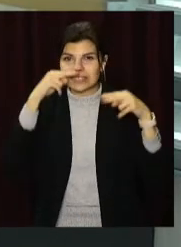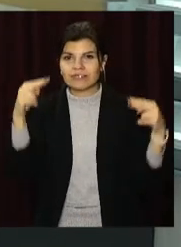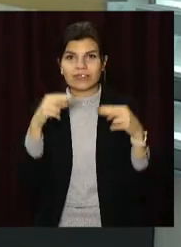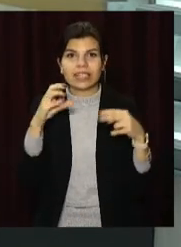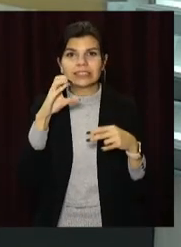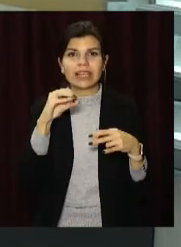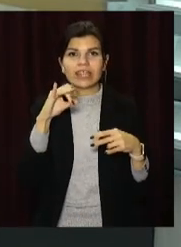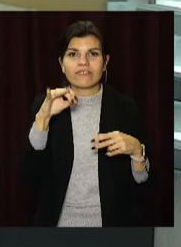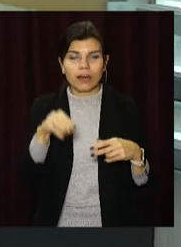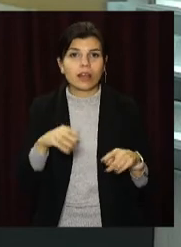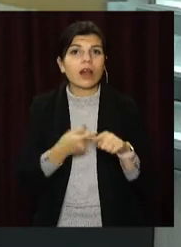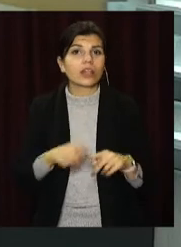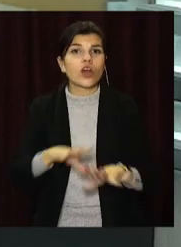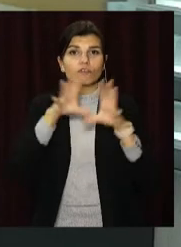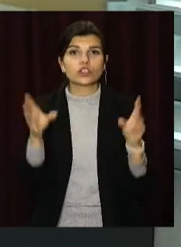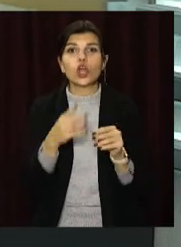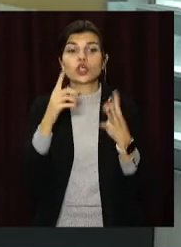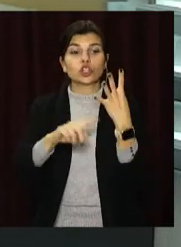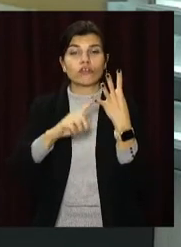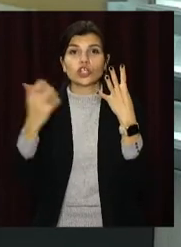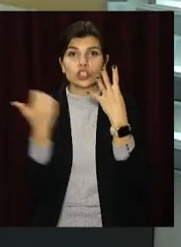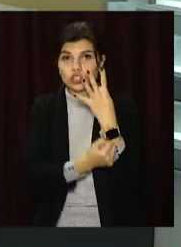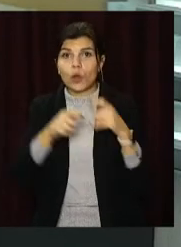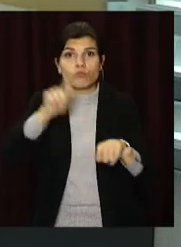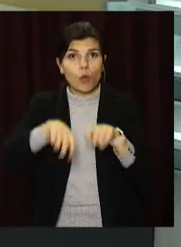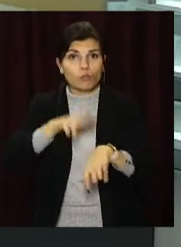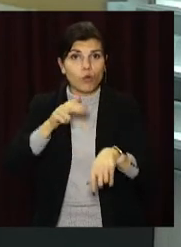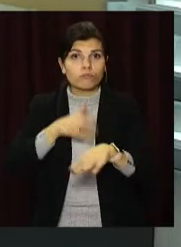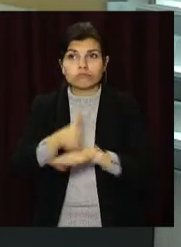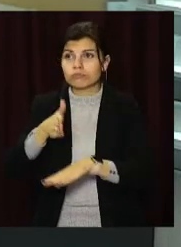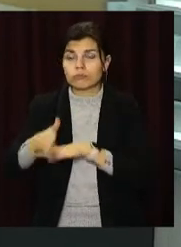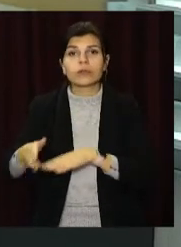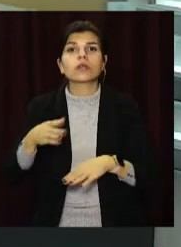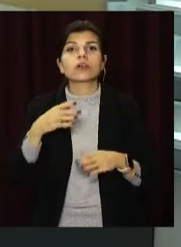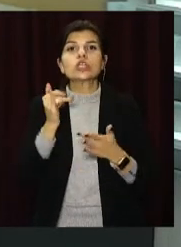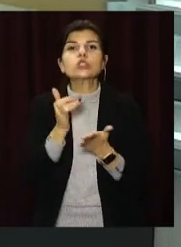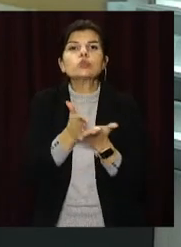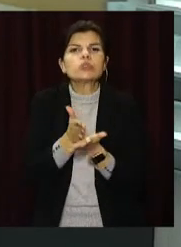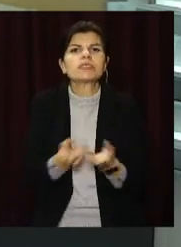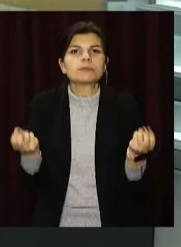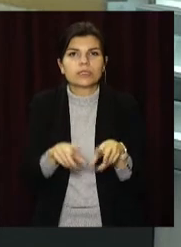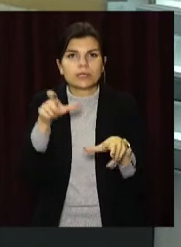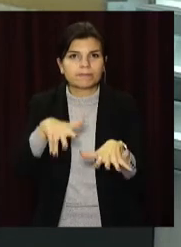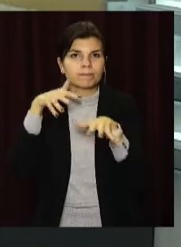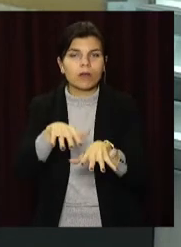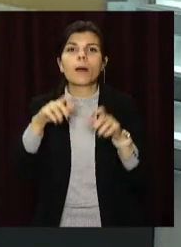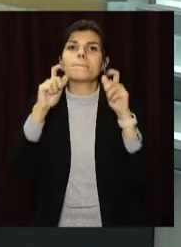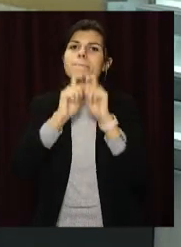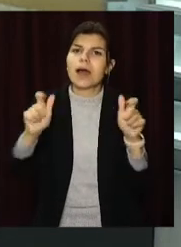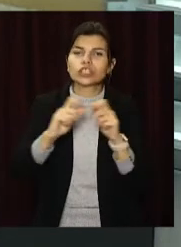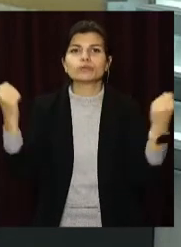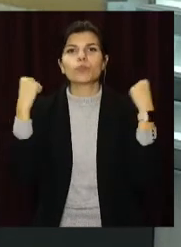вакцинацію. Все це вже четвертий тиждень перевіряють поліція та Держпродспоживслужба в непродовольчих магазинах,